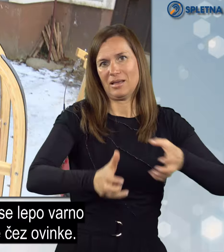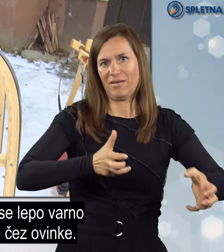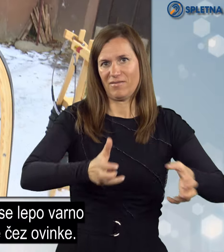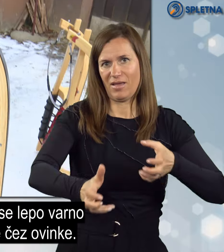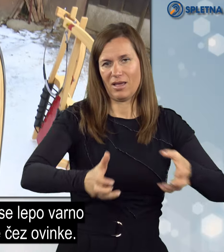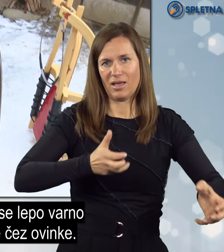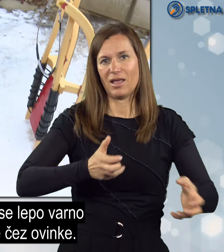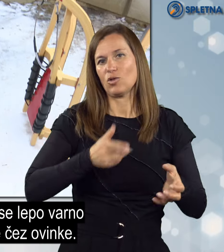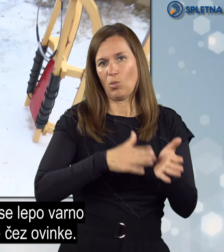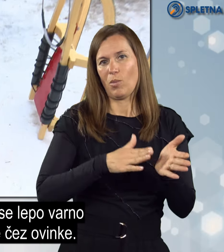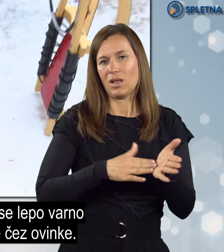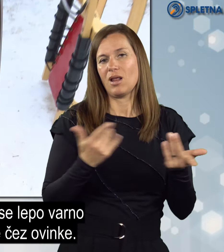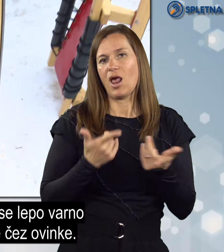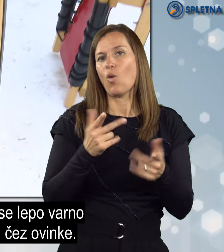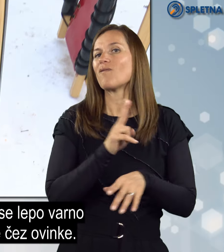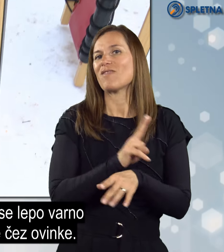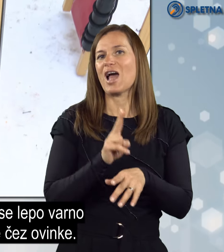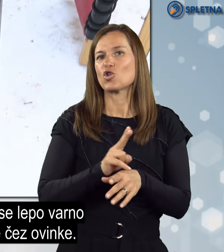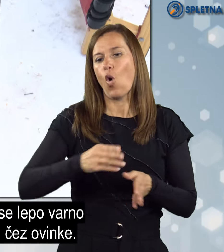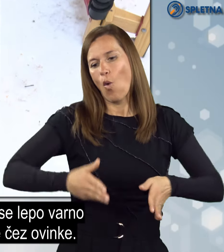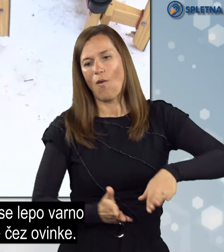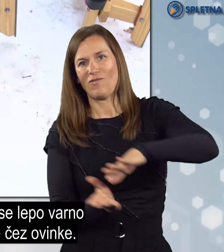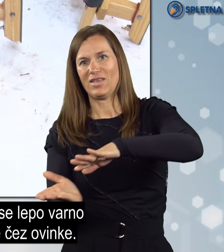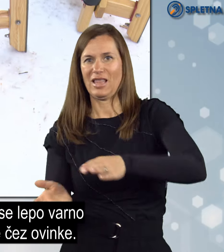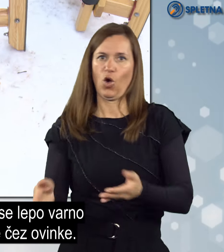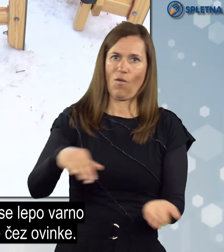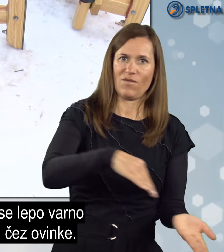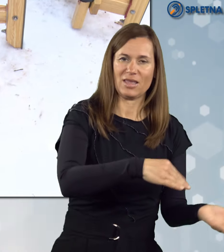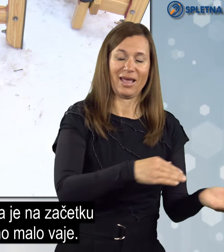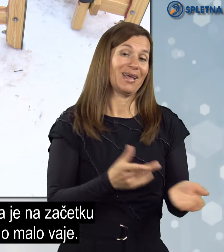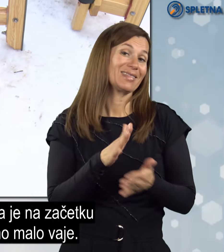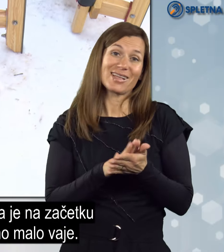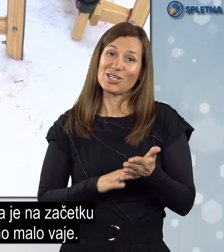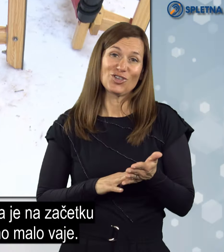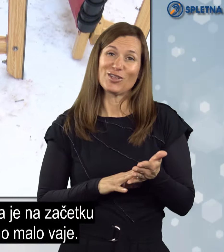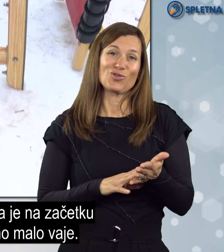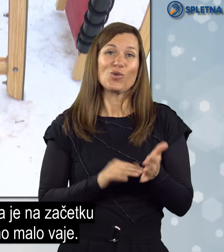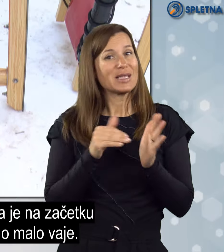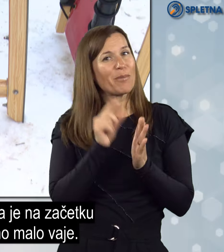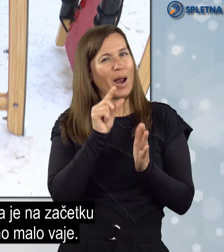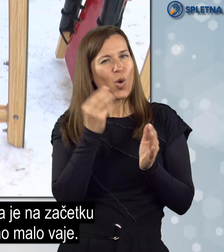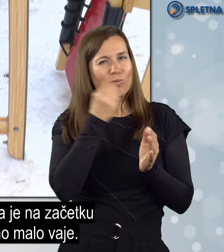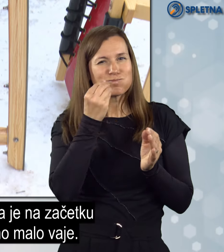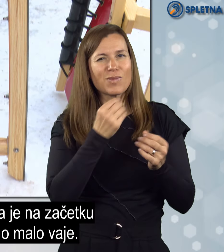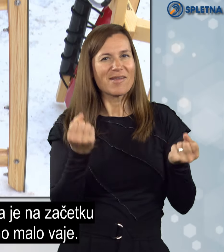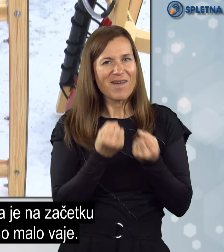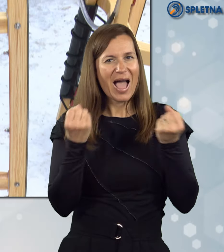zato, da se lahko lepo varno prepelje skozi uvinke. Seveda je pa za začetku treba malo vaje,